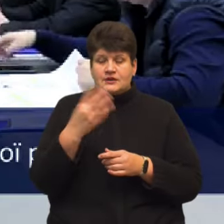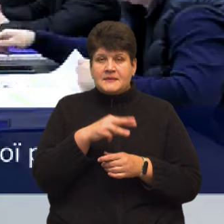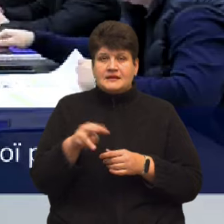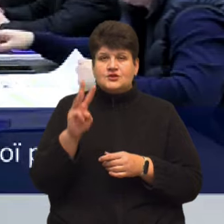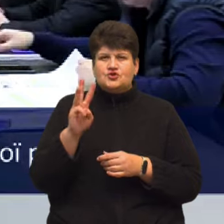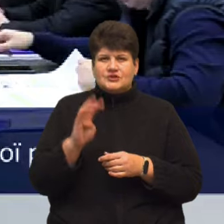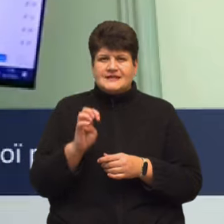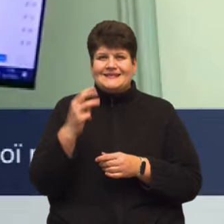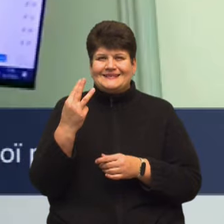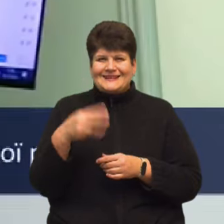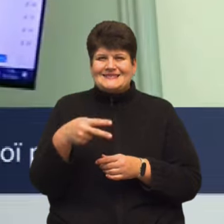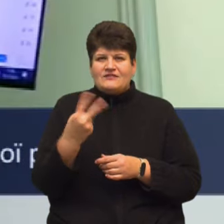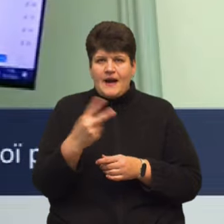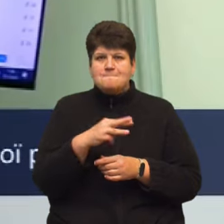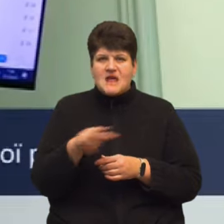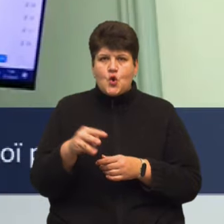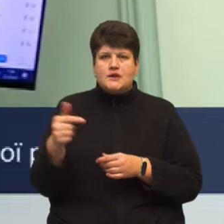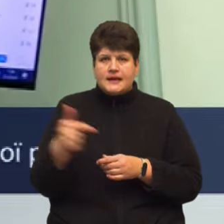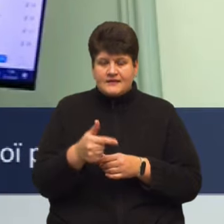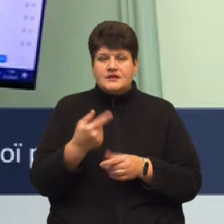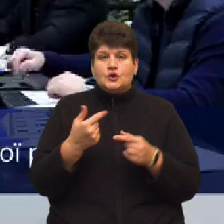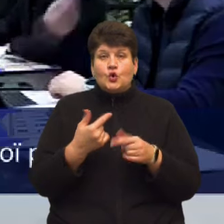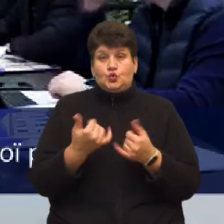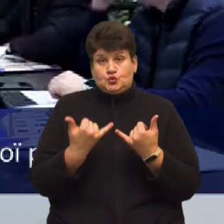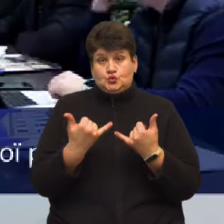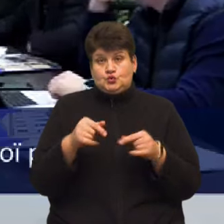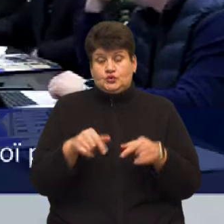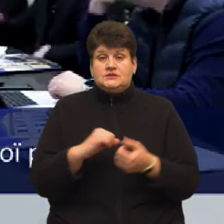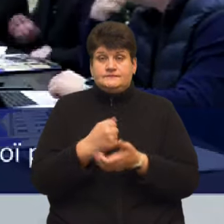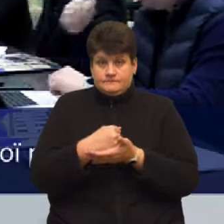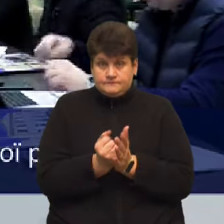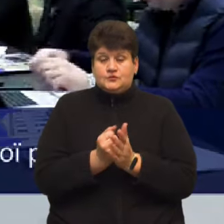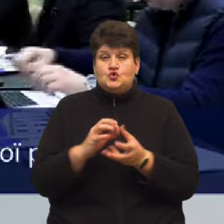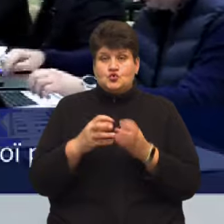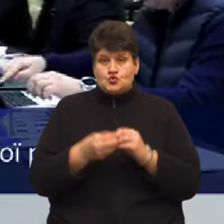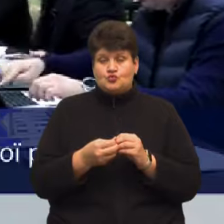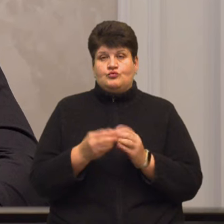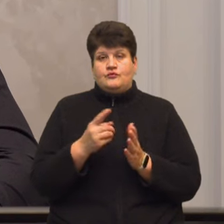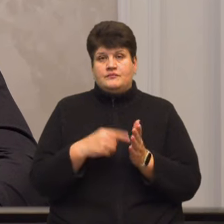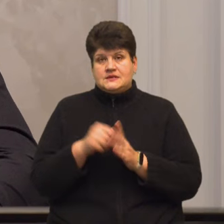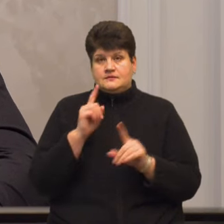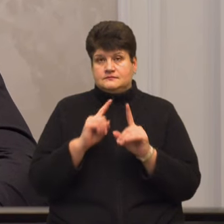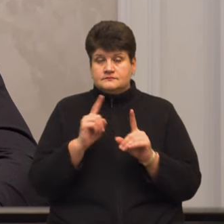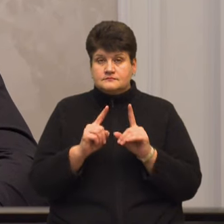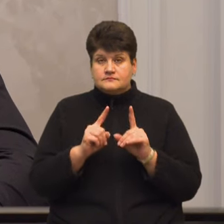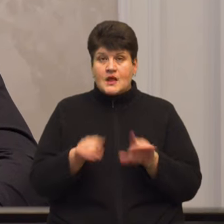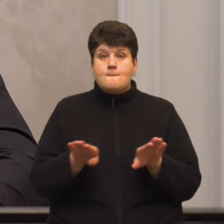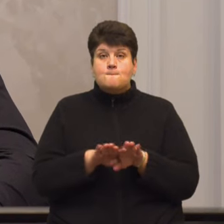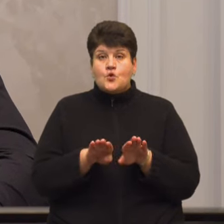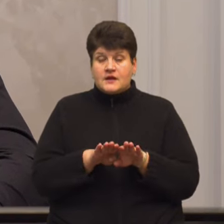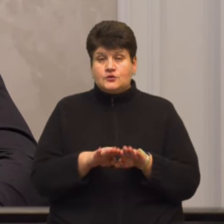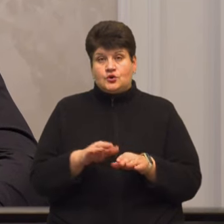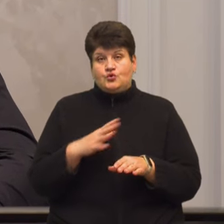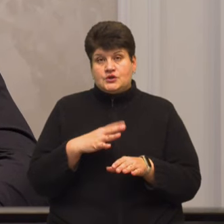гривень. Таку суму затвердили сьогодні на сесії тернопільської міськради розповів міський голова Сергій Надал. В порівнянні з очікуваними